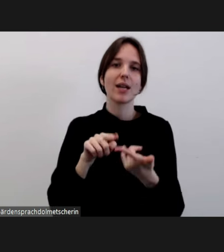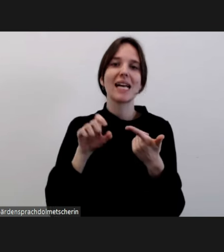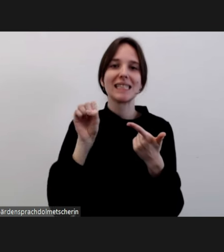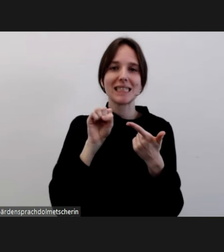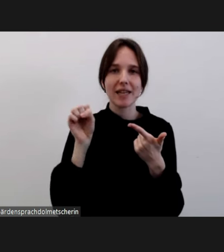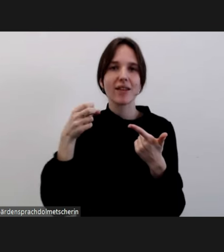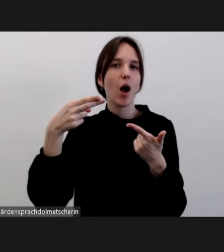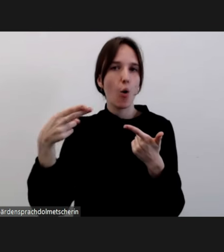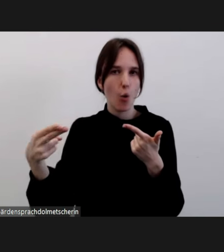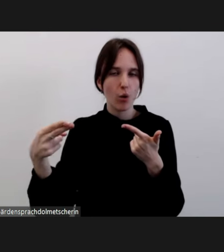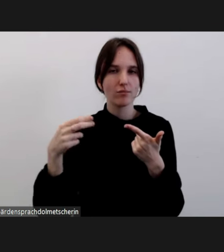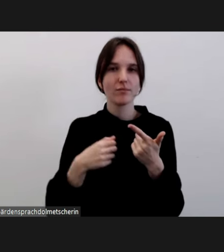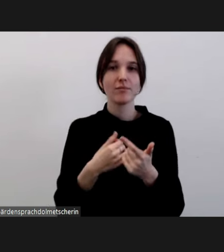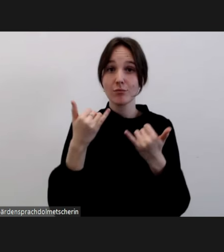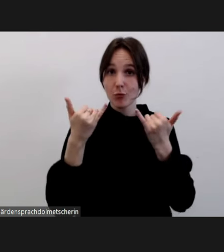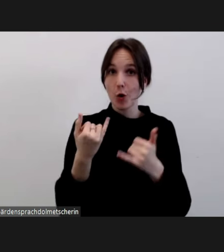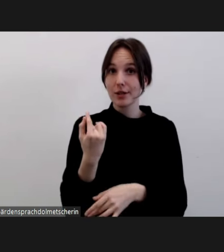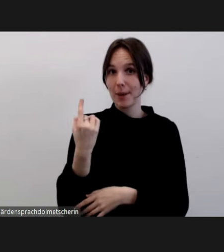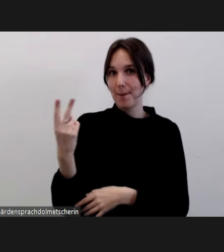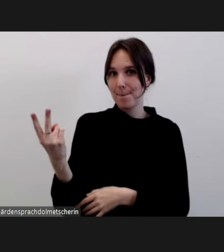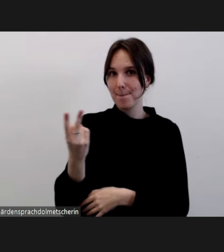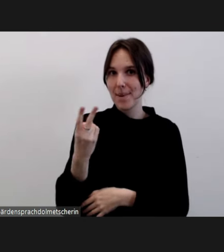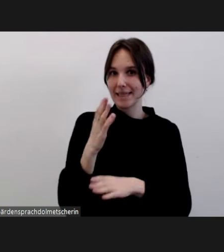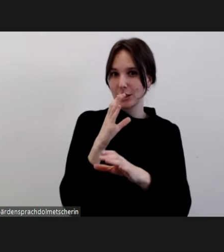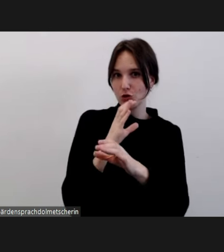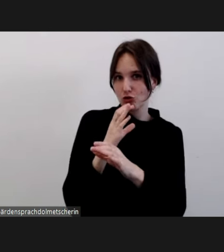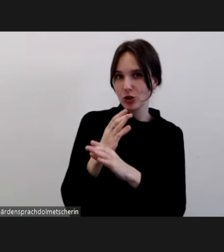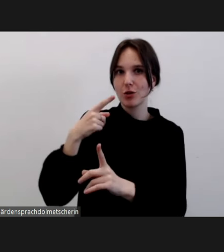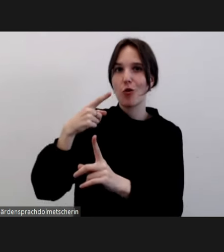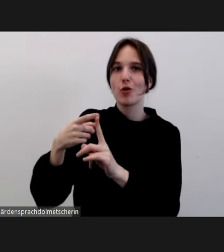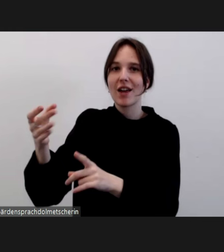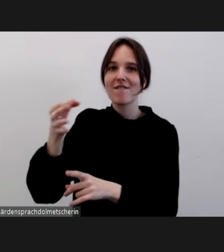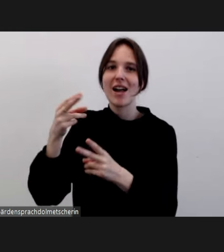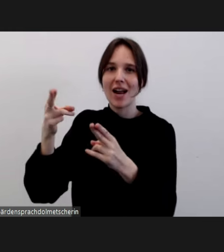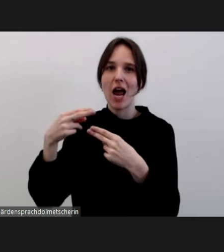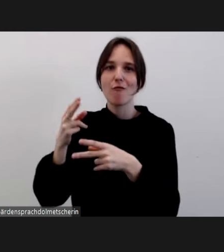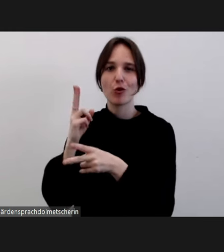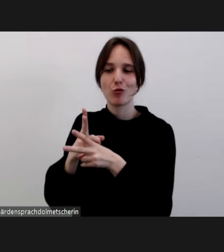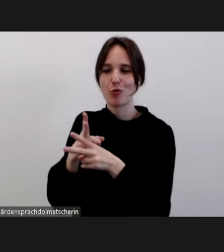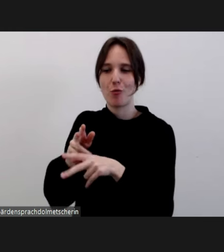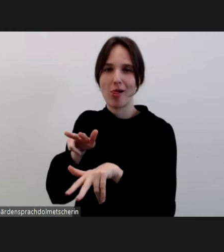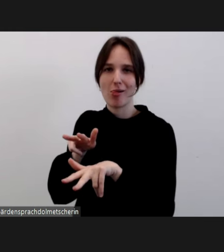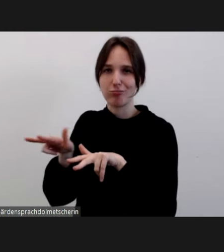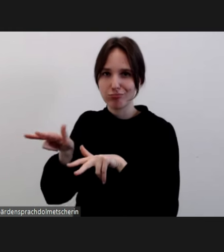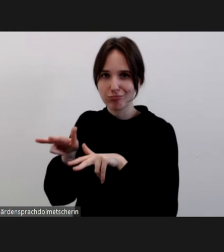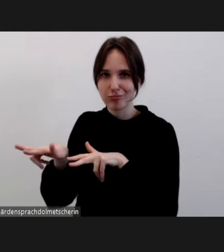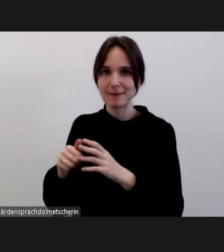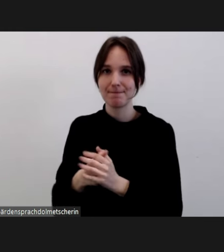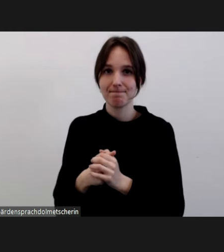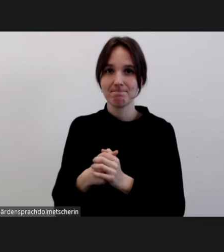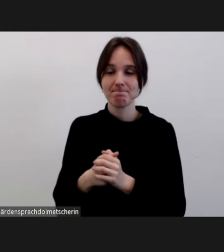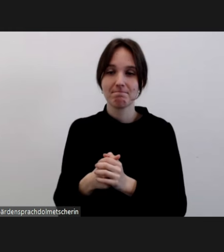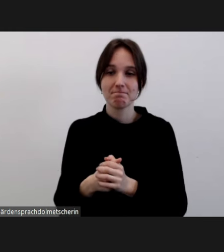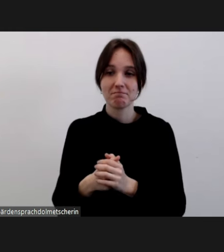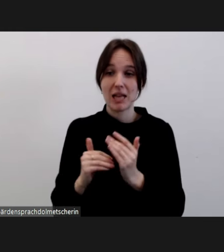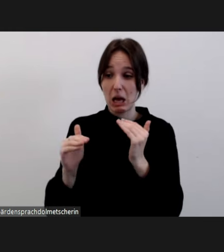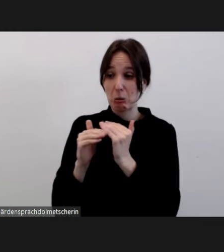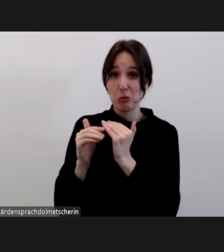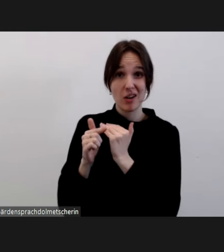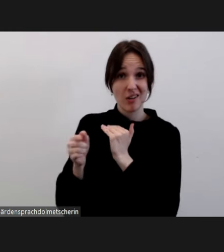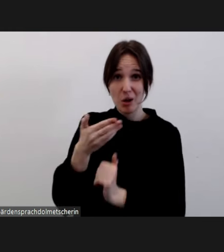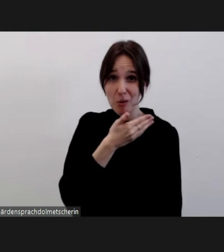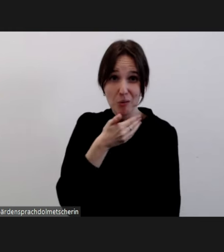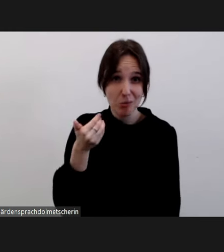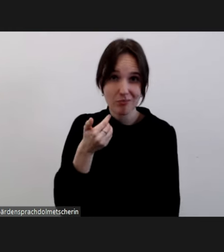auch das Fragen- und Antwort-Tool und den Chat betreuen. Ohne all diese KollegInnen würden wir Veranstaltungen wie diese nicht